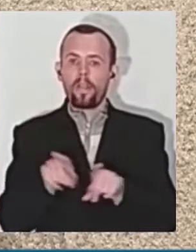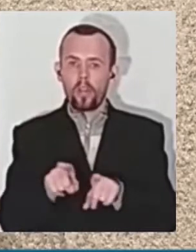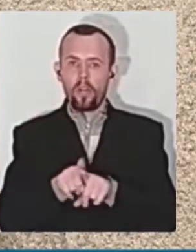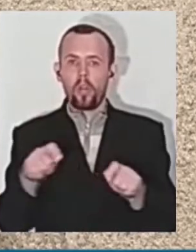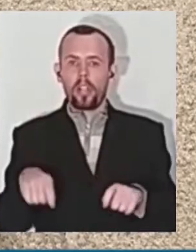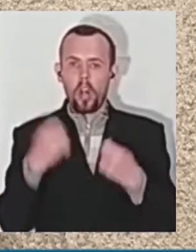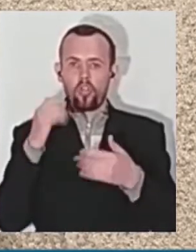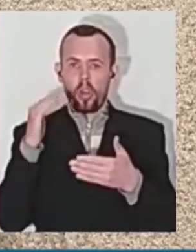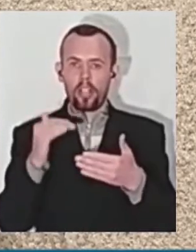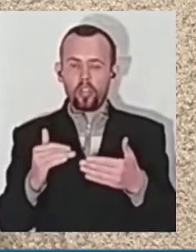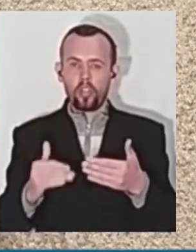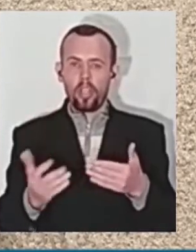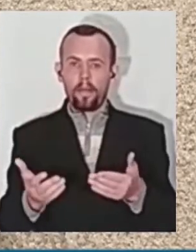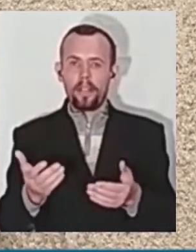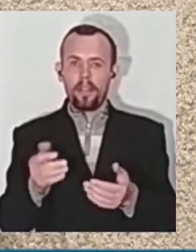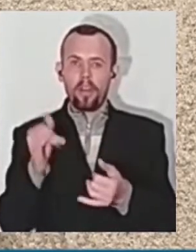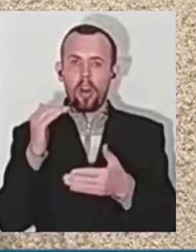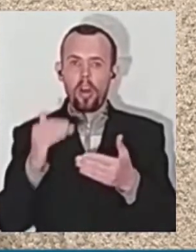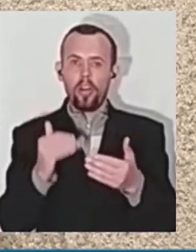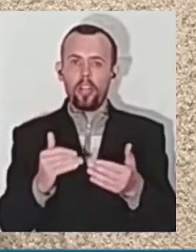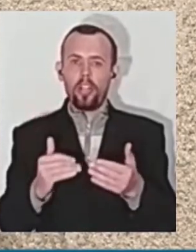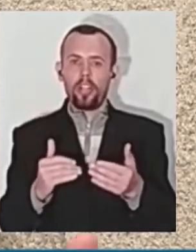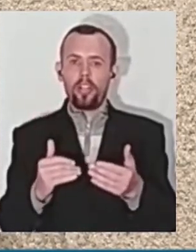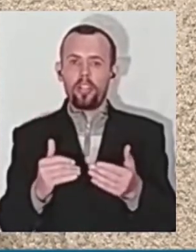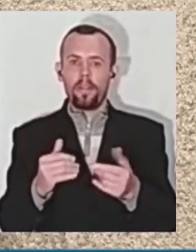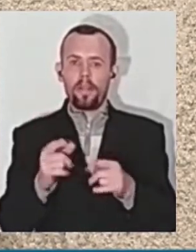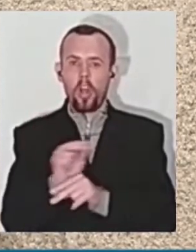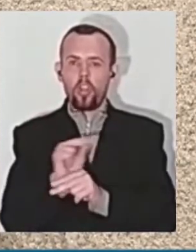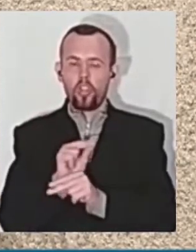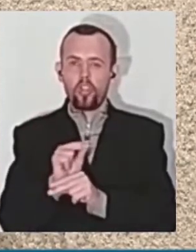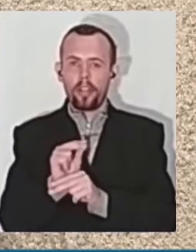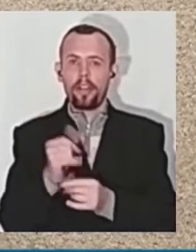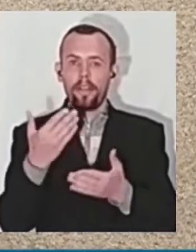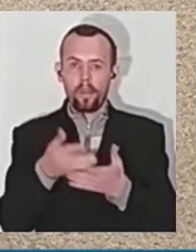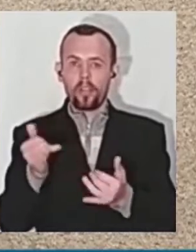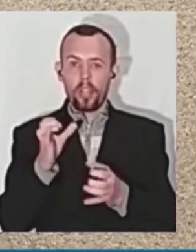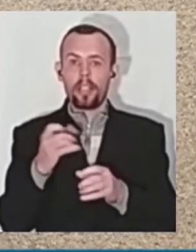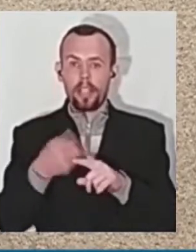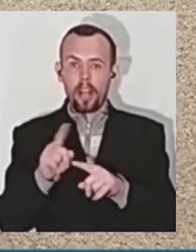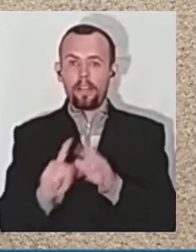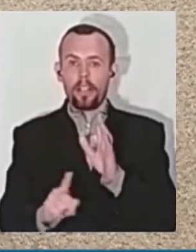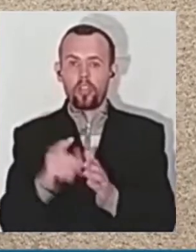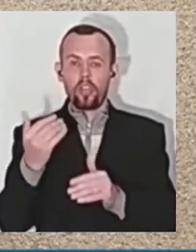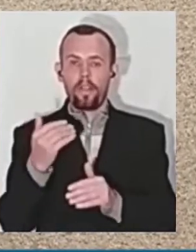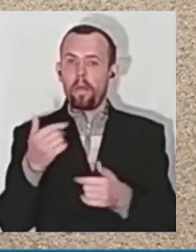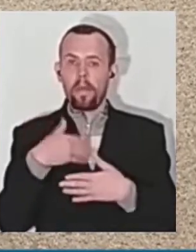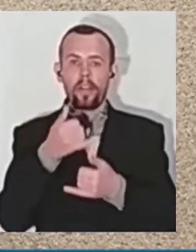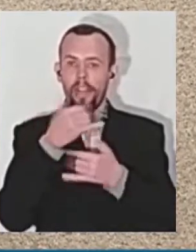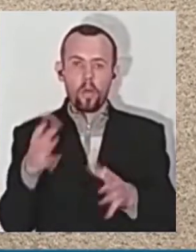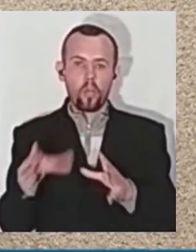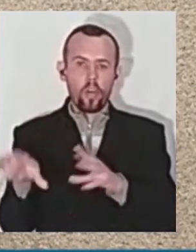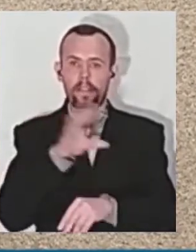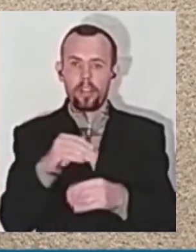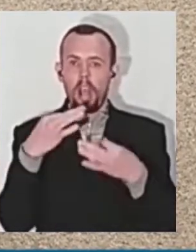лечення. І з цього починається його обостріння. Ми не можемо всіх відпустили вдома,